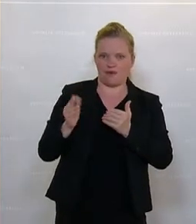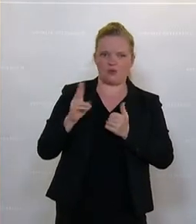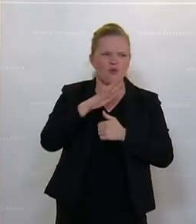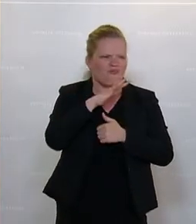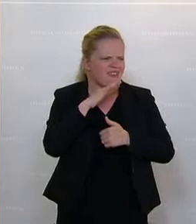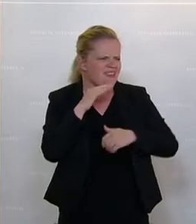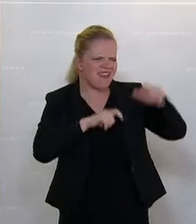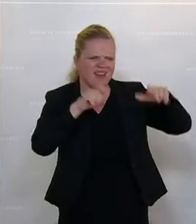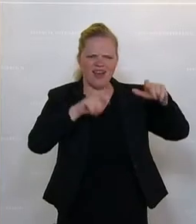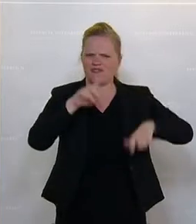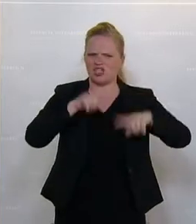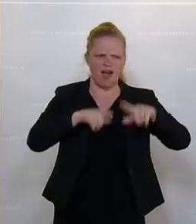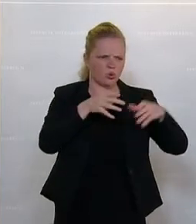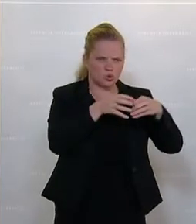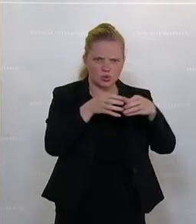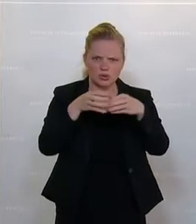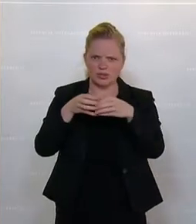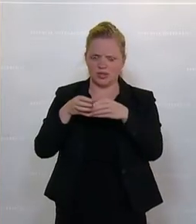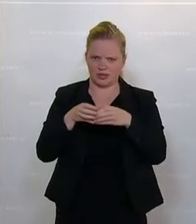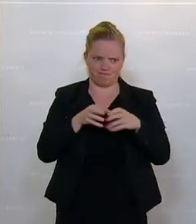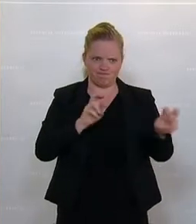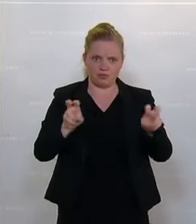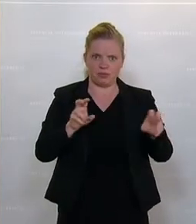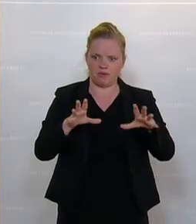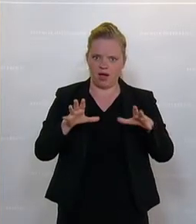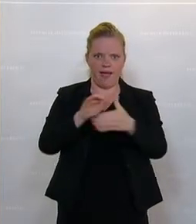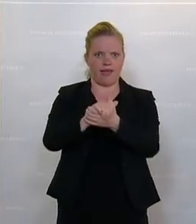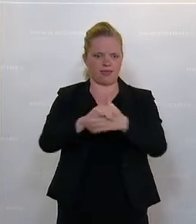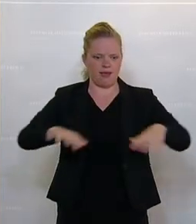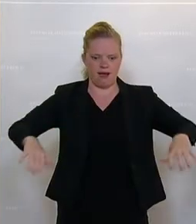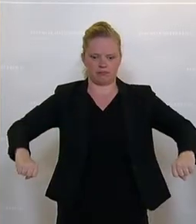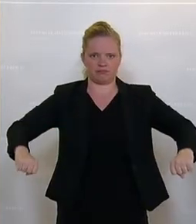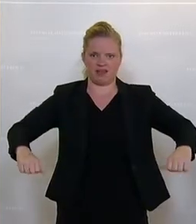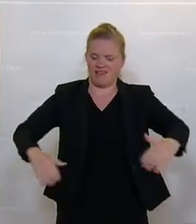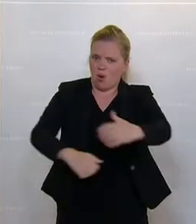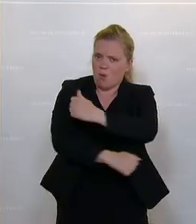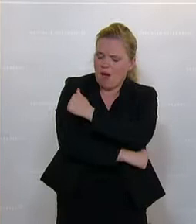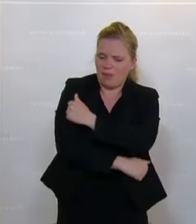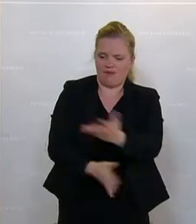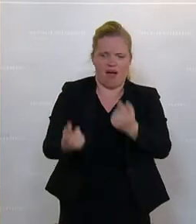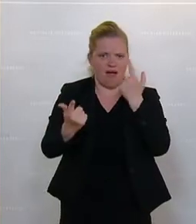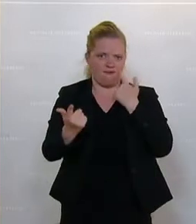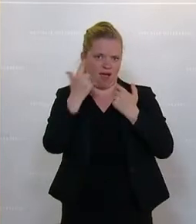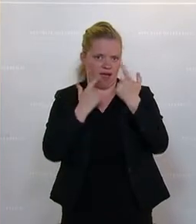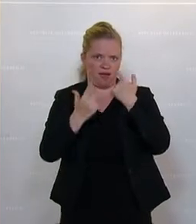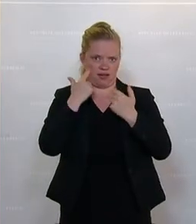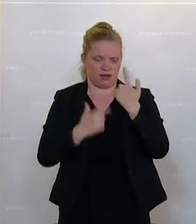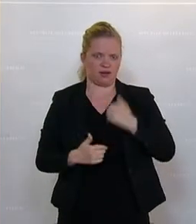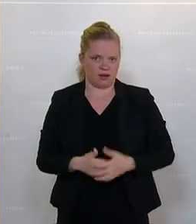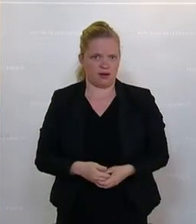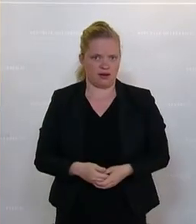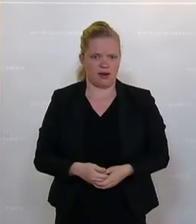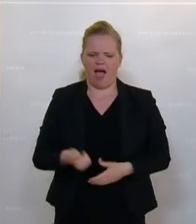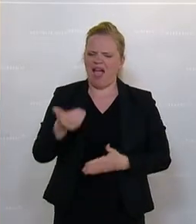viele sind und in verschiedenen Ausschüssen sitzen, haben sich die Hände gereicht, haben sich umarmt und haben geweint. Ein kleiner